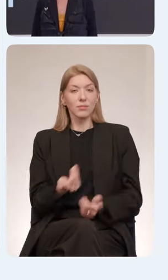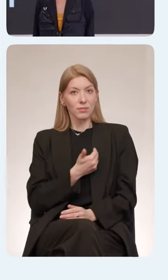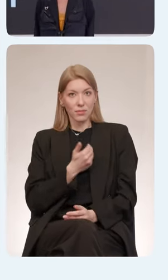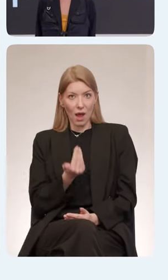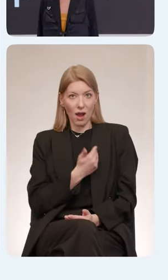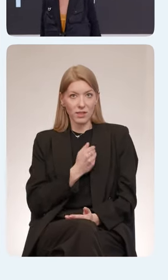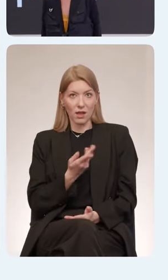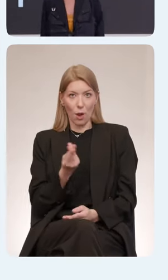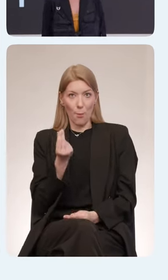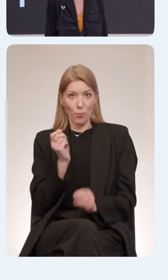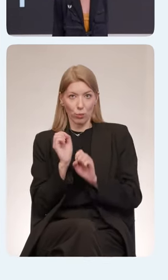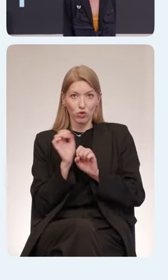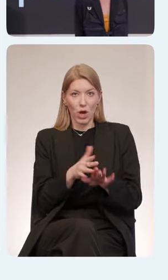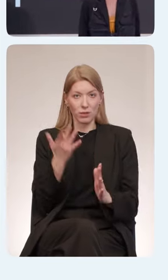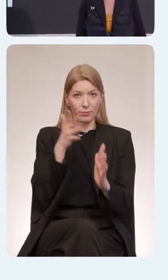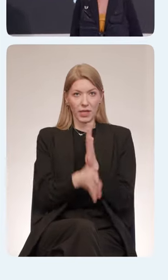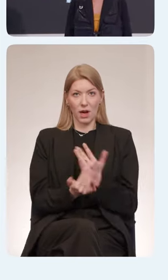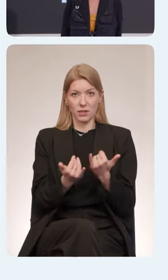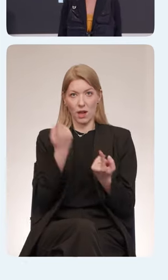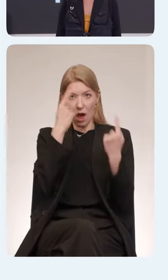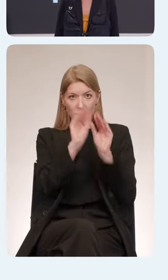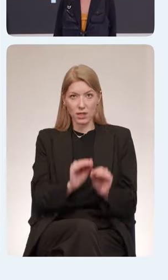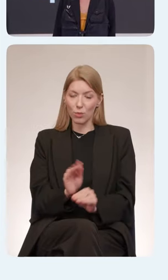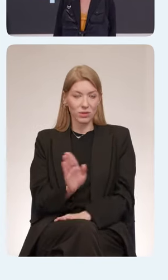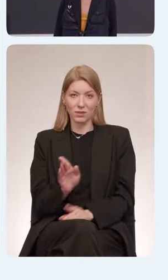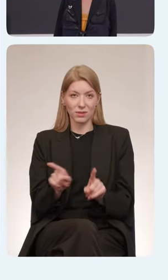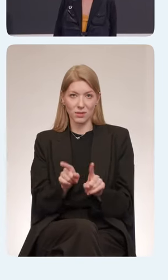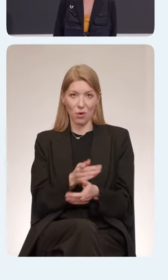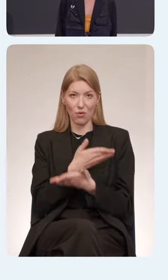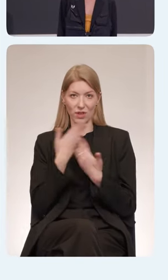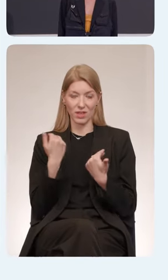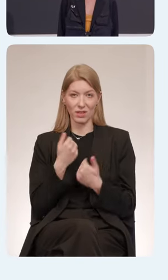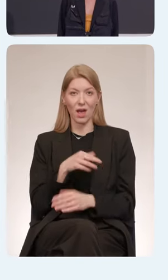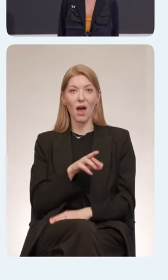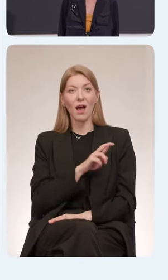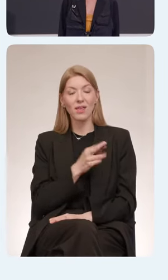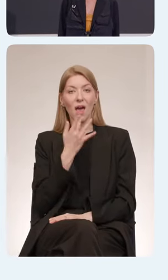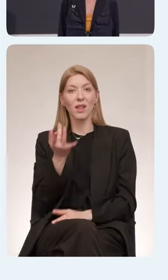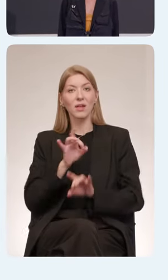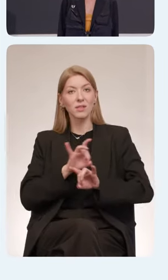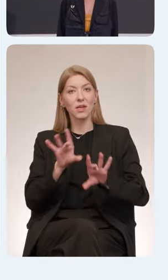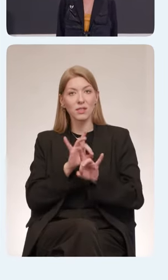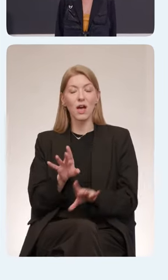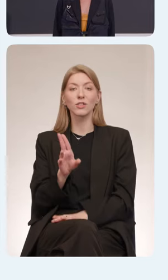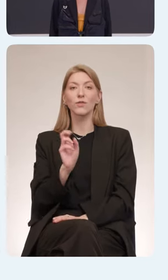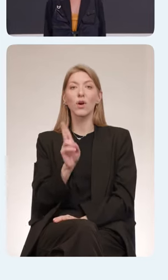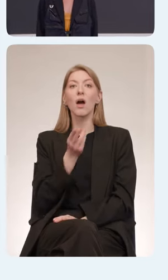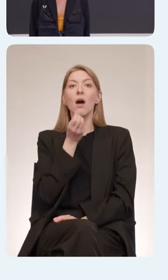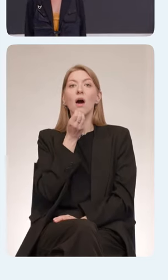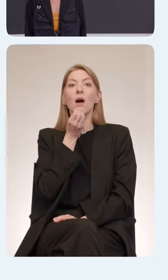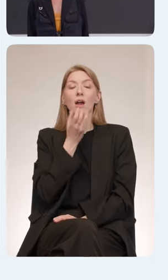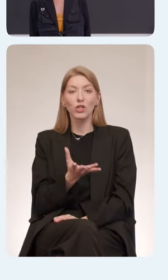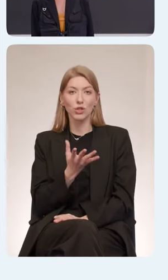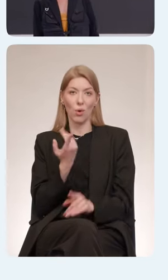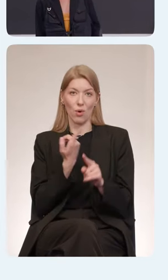свои бюджеты, особенно на разработку, на то, чтобы сделать продукт инклюзивней. И я в своей лекции буду рассказывать о том, как прожить процесс этих